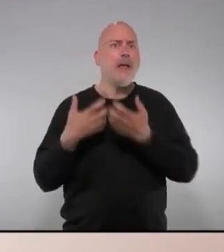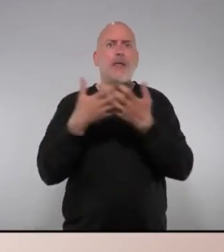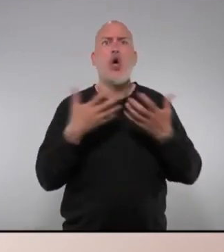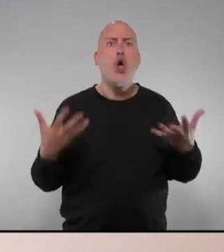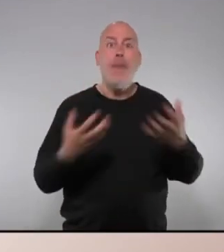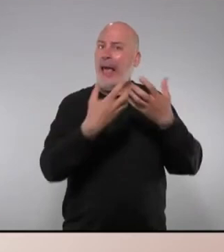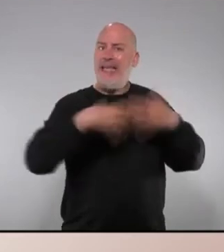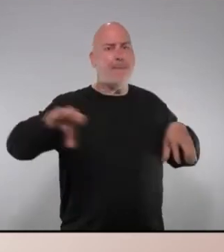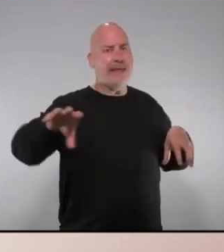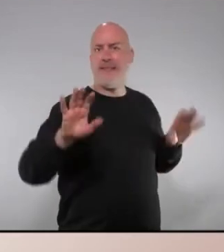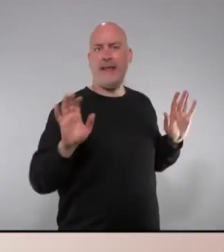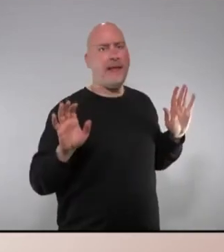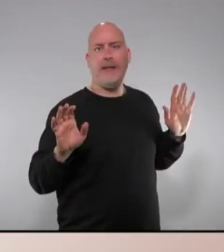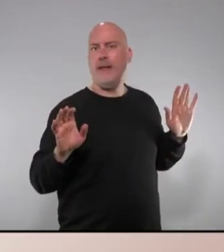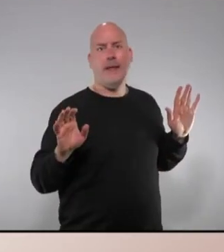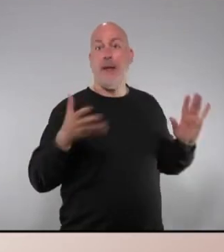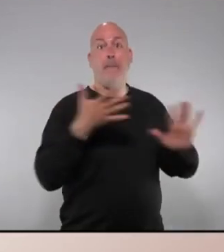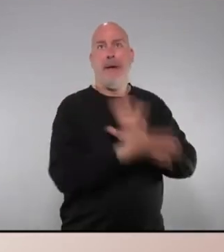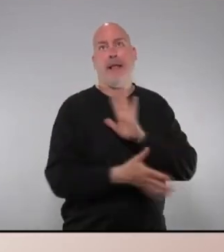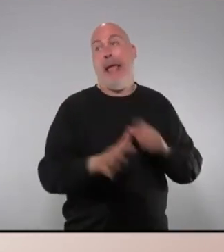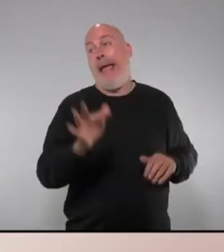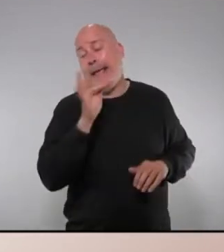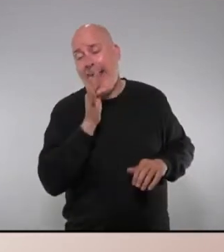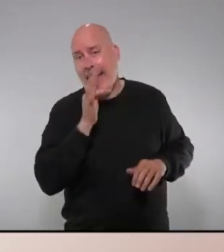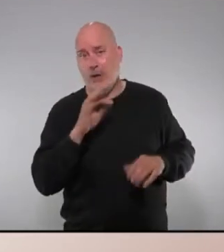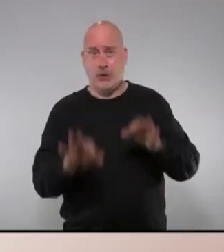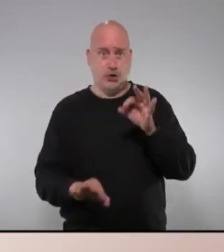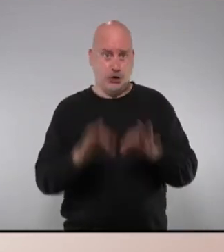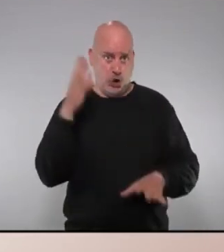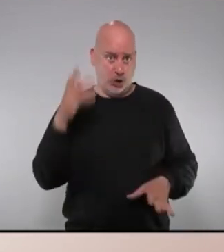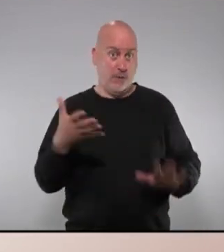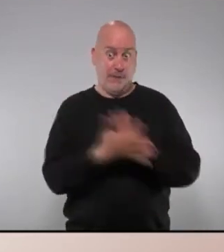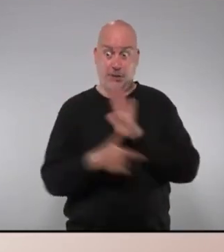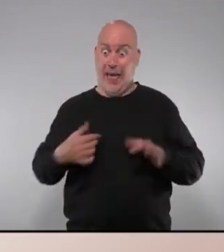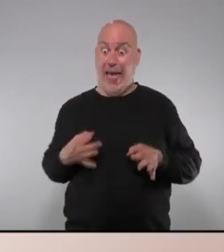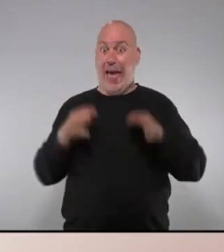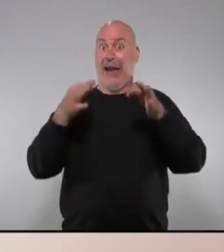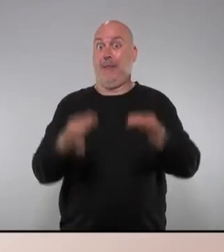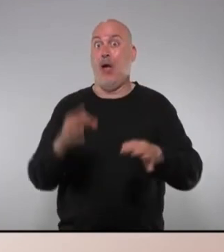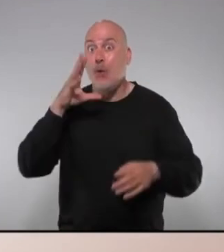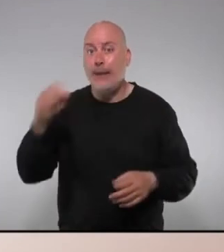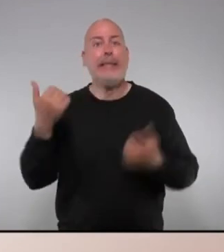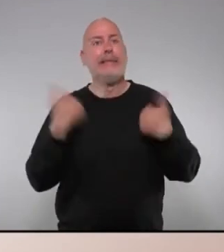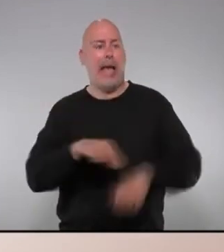l'aïllament perquè encara no teníem la sort que vaig tenir jo quan vaig arribar al govern de tenir una vacuna que protegiria almenys una mica